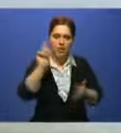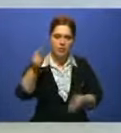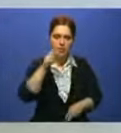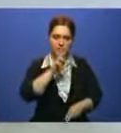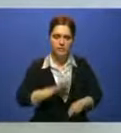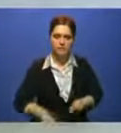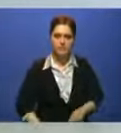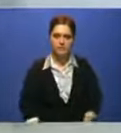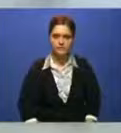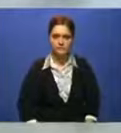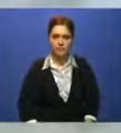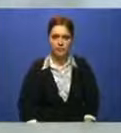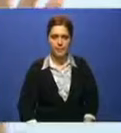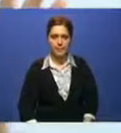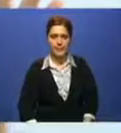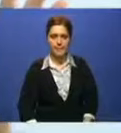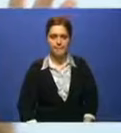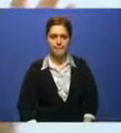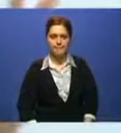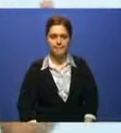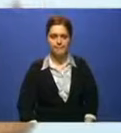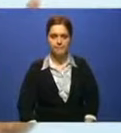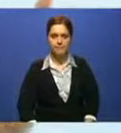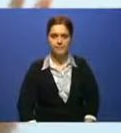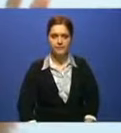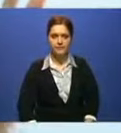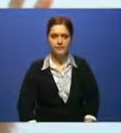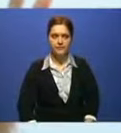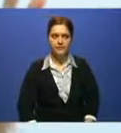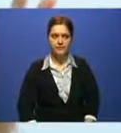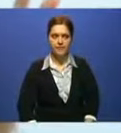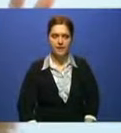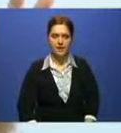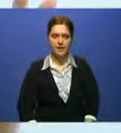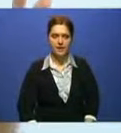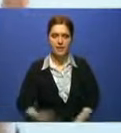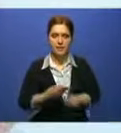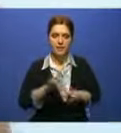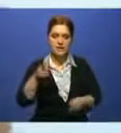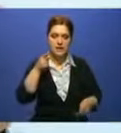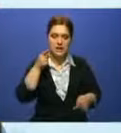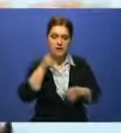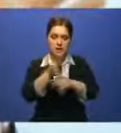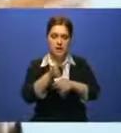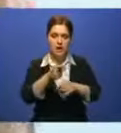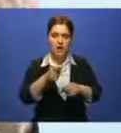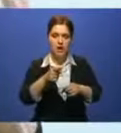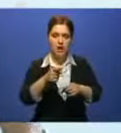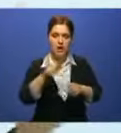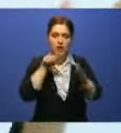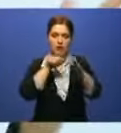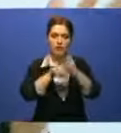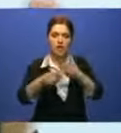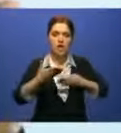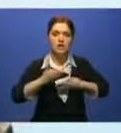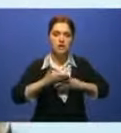Снаряд вот данку бьет, он не пробивает там броню, а внутри осколки отлетают